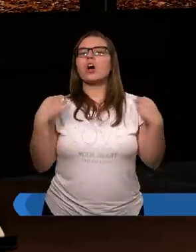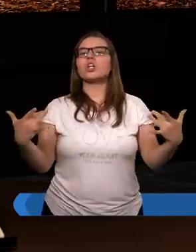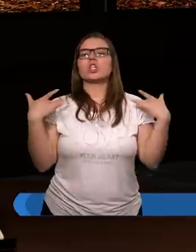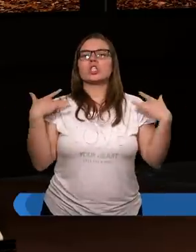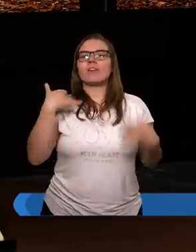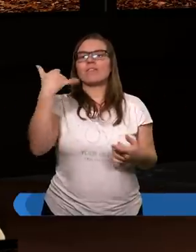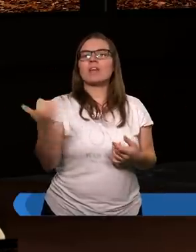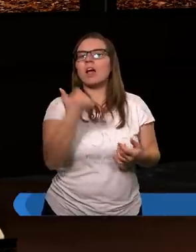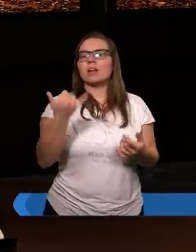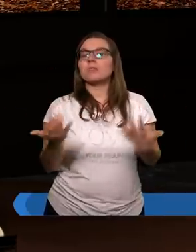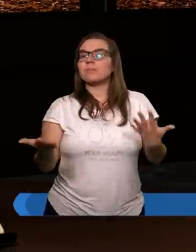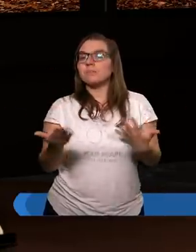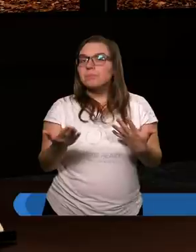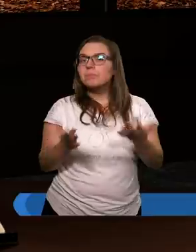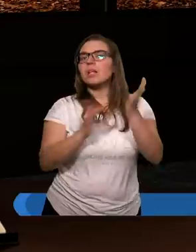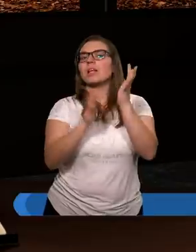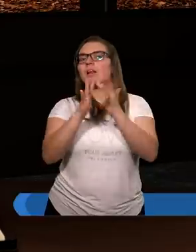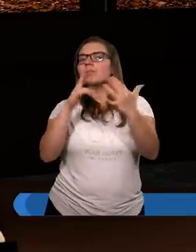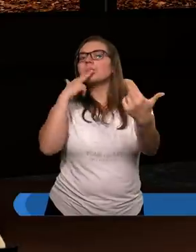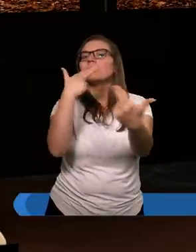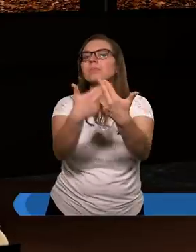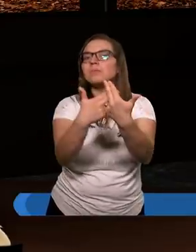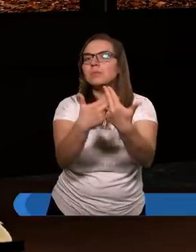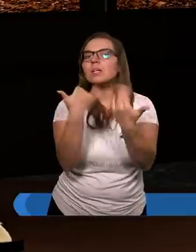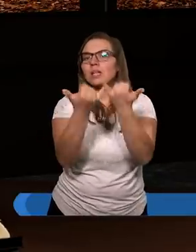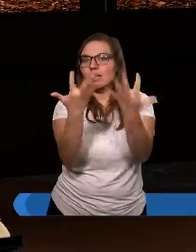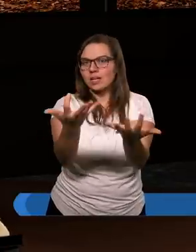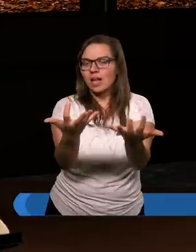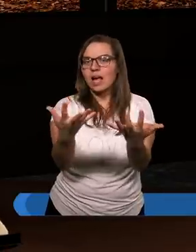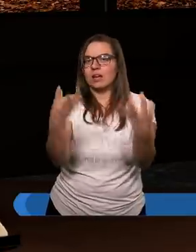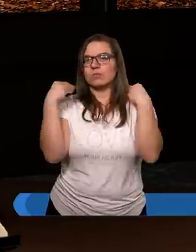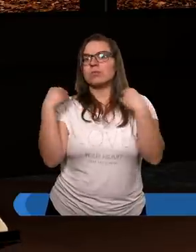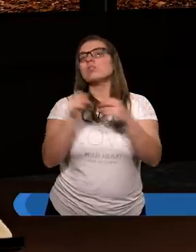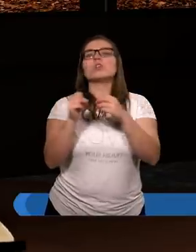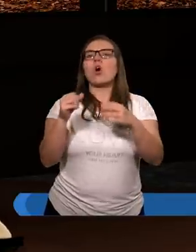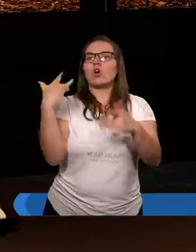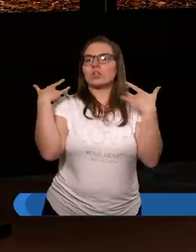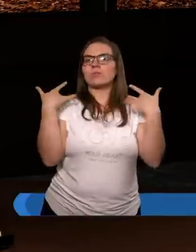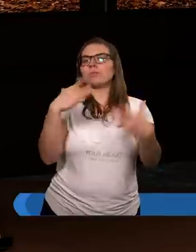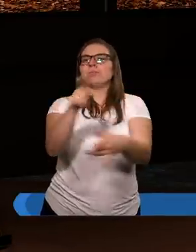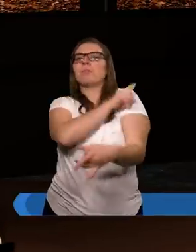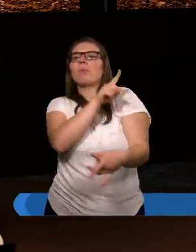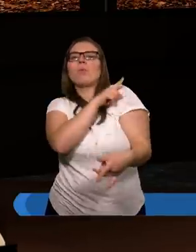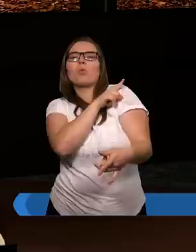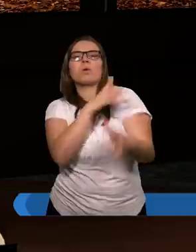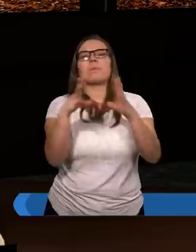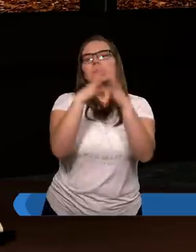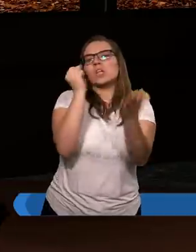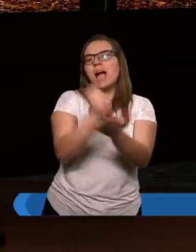wieczny. A to Pan Jezus odpowiedział, jeśli chcesz wejść do żywota, przestrzegaj przykazań.